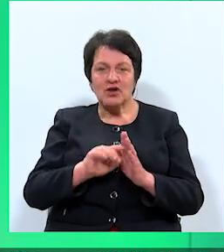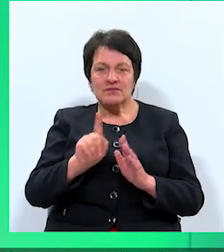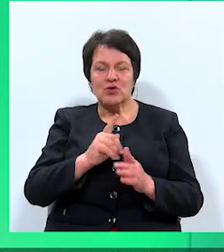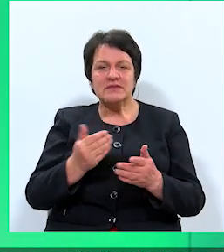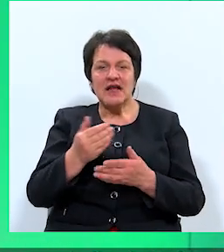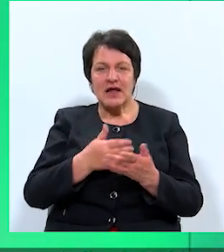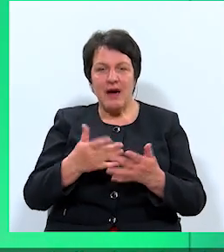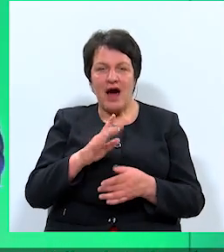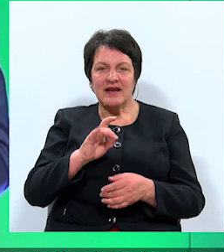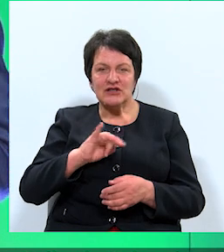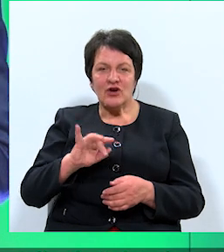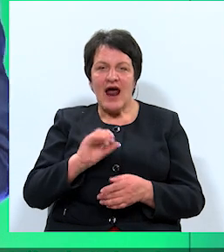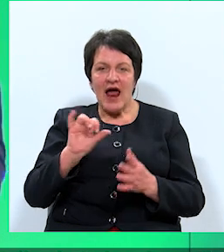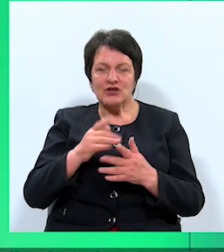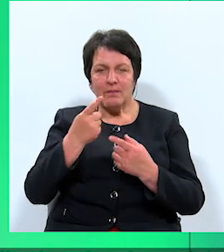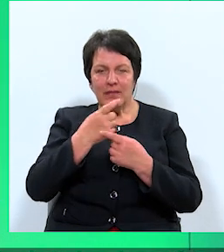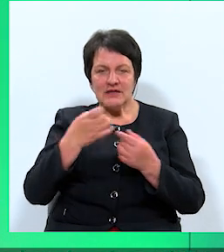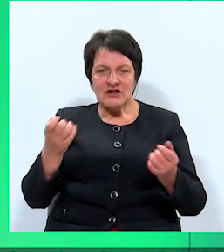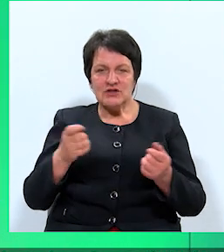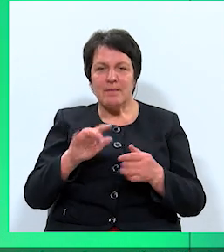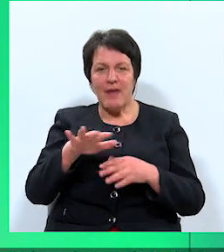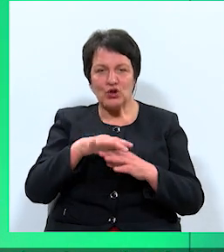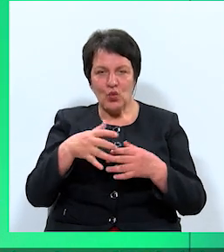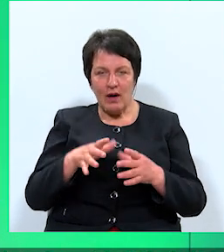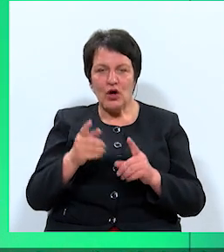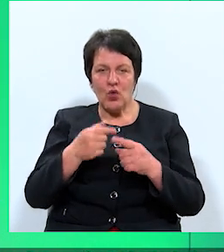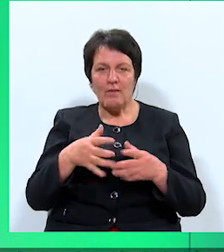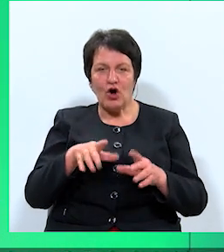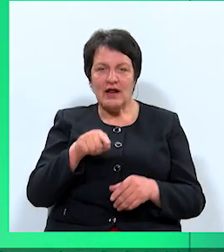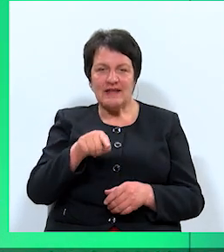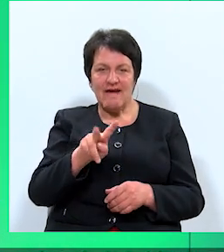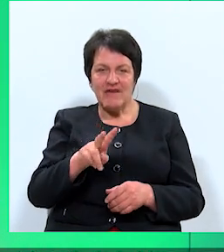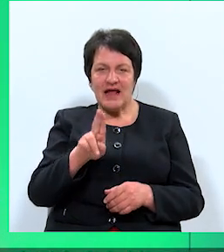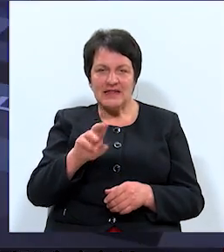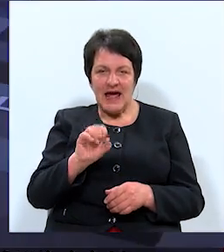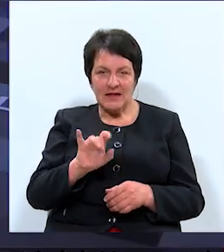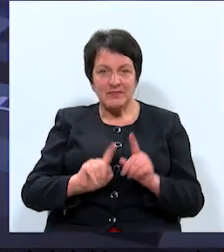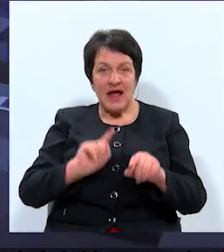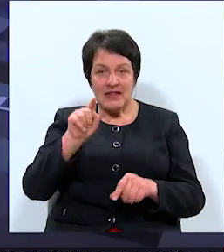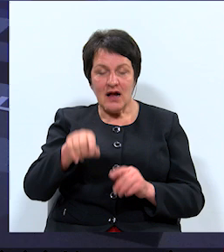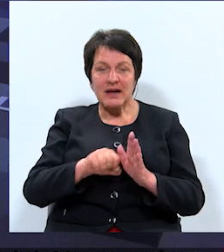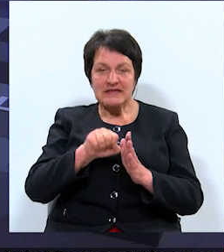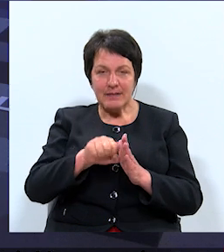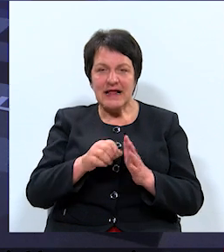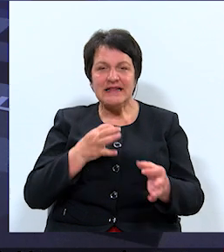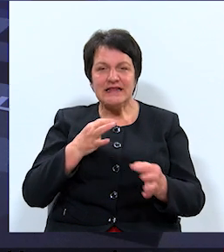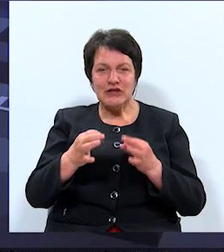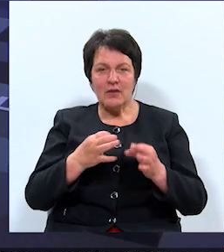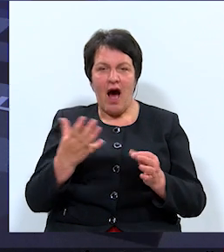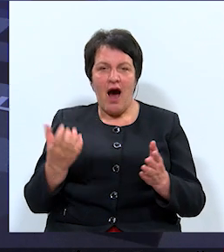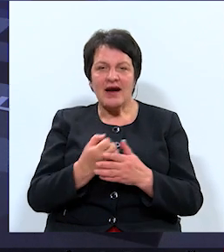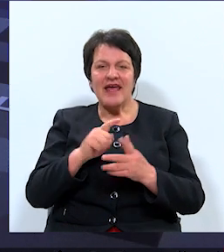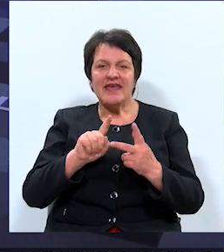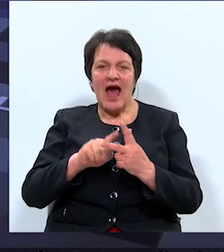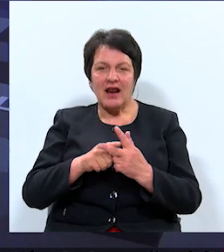toks ar darbībā ar Nacionālo elektronisko plašsaziņas līdzekļu padomju un portālu TV.net. Nākamajās debatēs diskutēsim ar